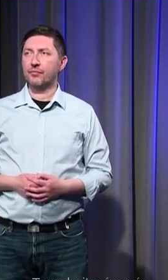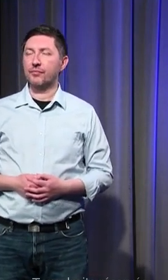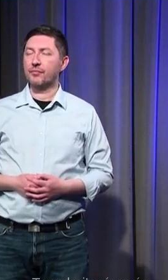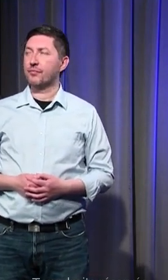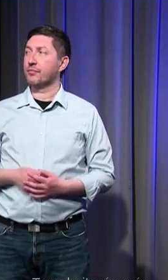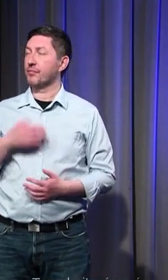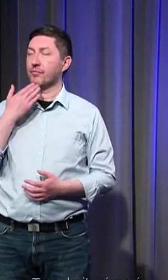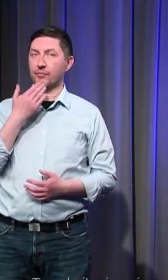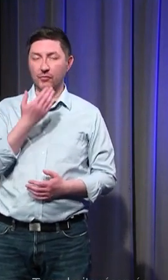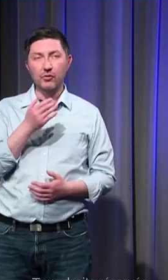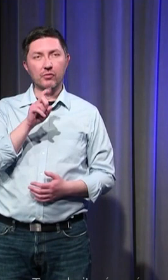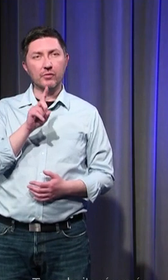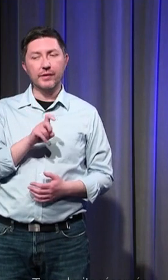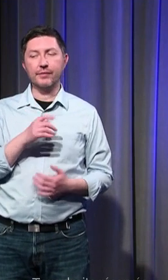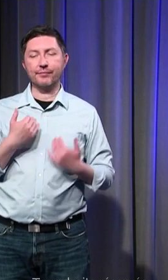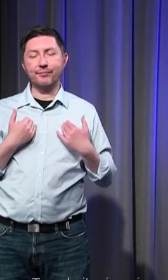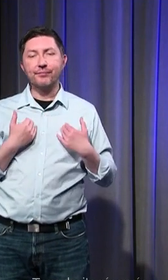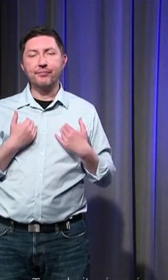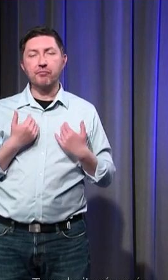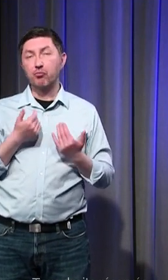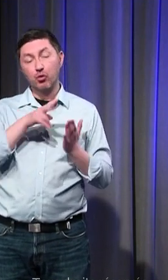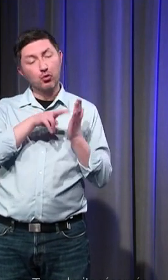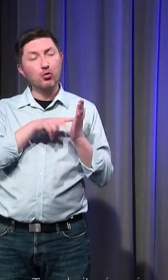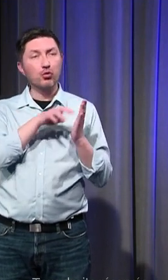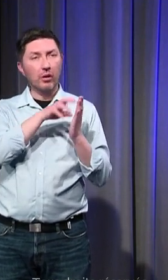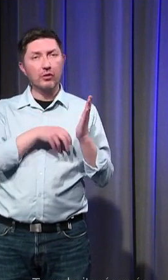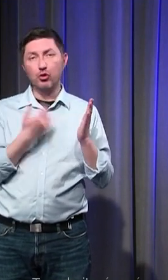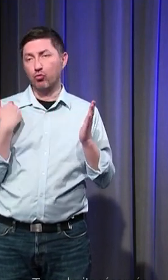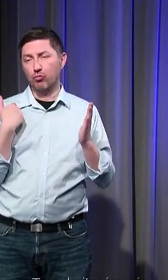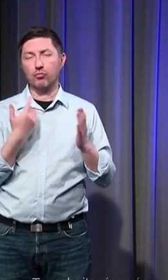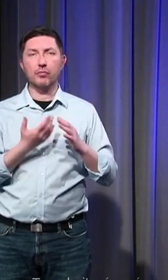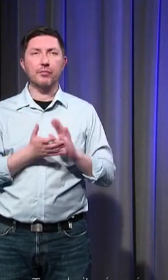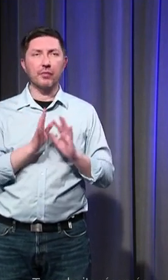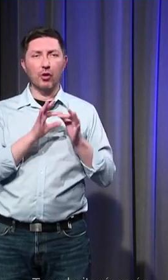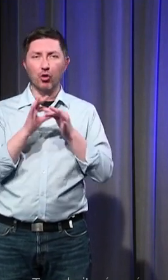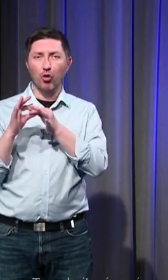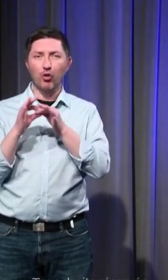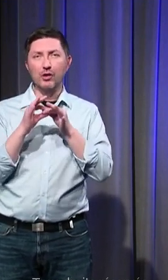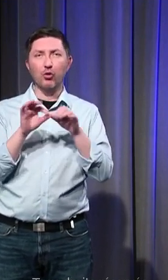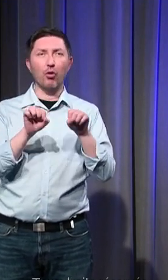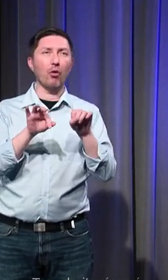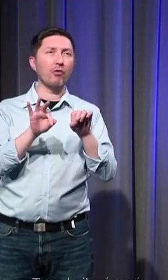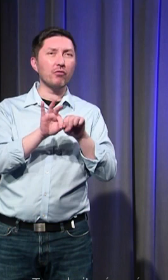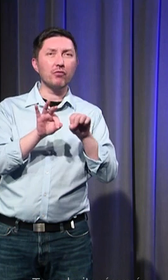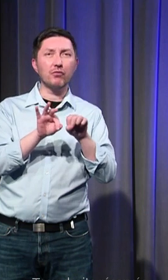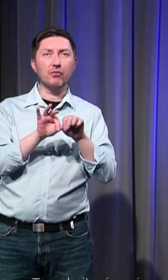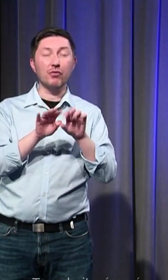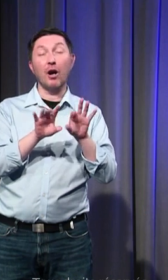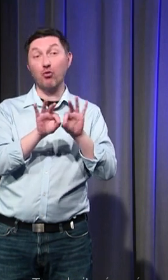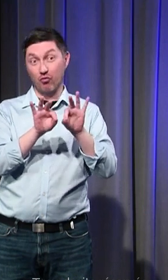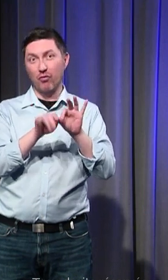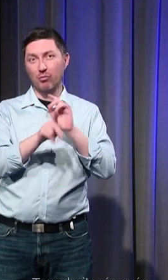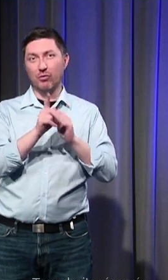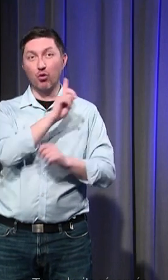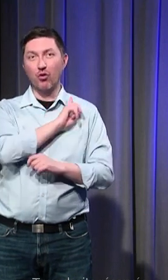bonjour j'avais lu un article il y a quelques temps sur les relations d'amour fraternel entre chevaliers et les